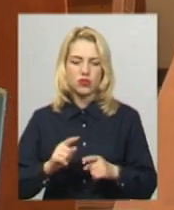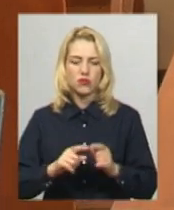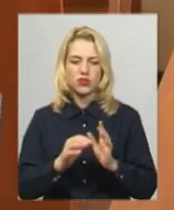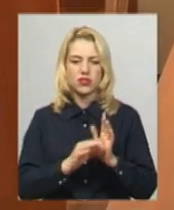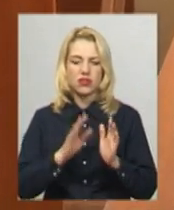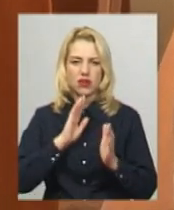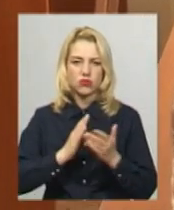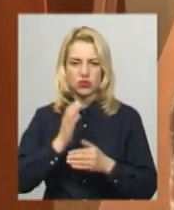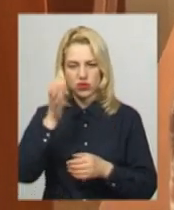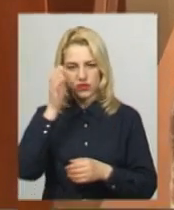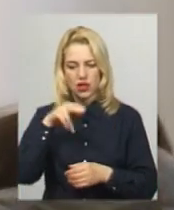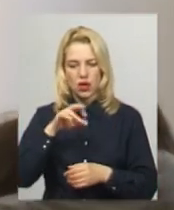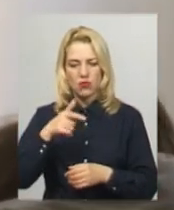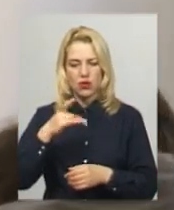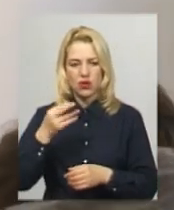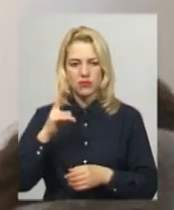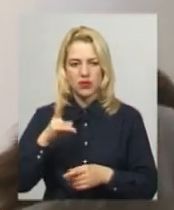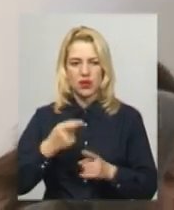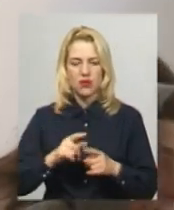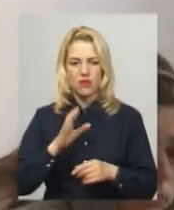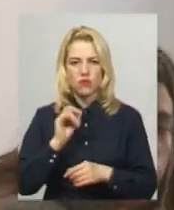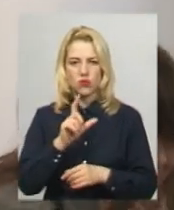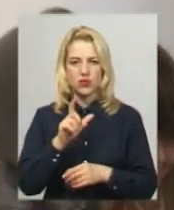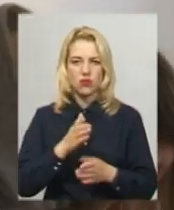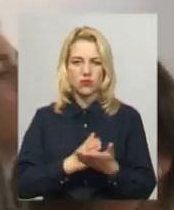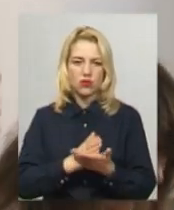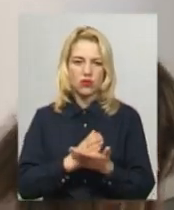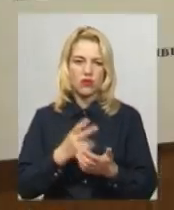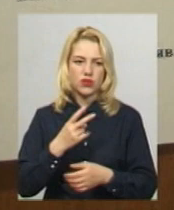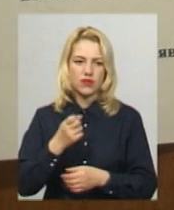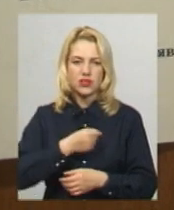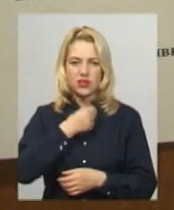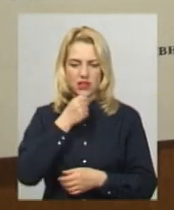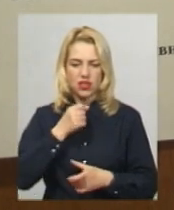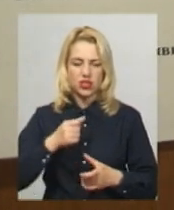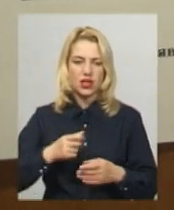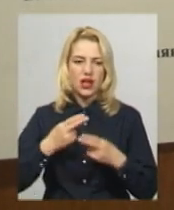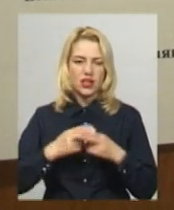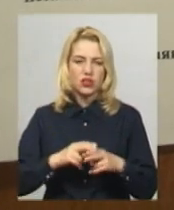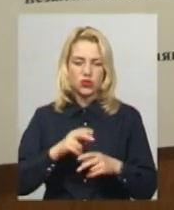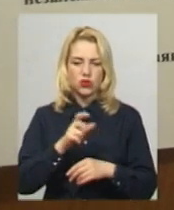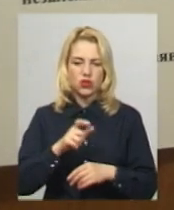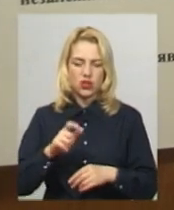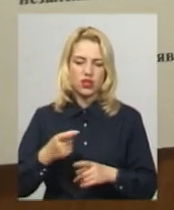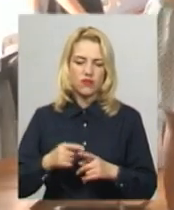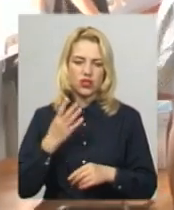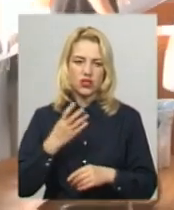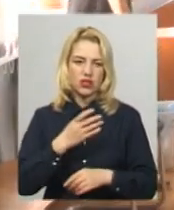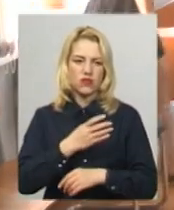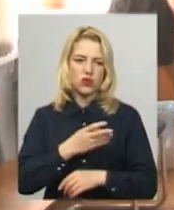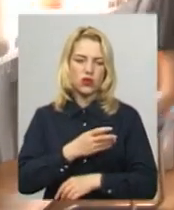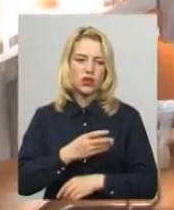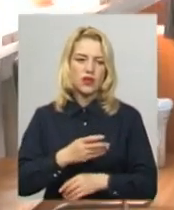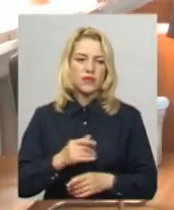якості освіти Лариси Погребняк, У вузі ЗНО обслуговують 20 старших інструкторів та інструкторів, четверочергових і уповноважена